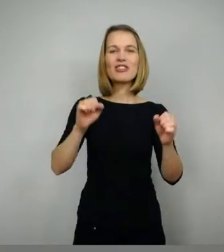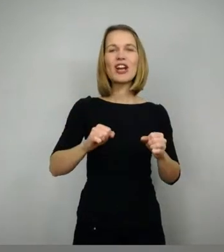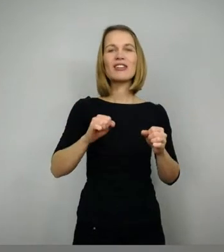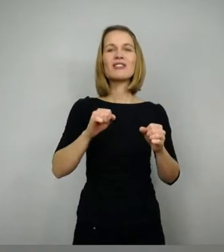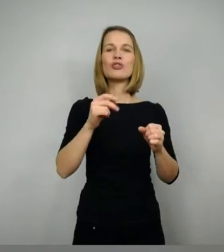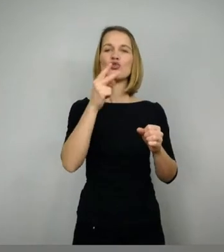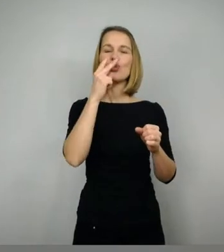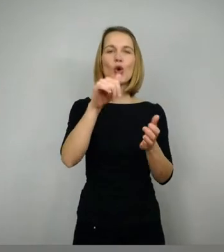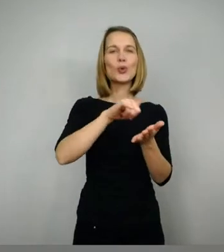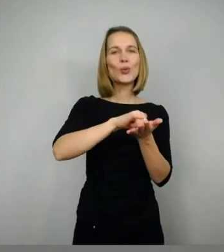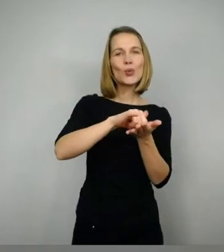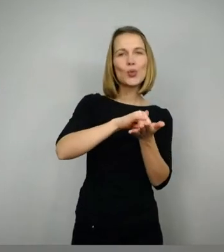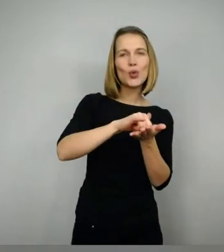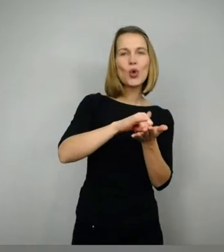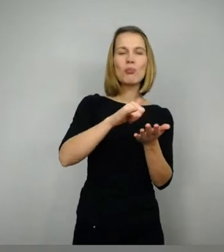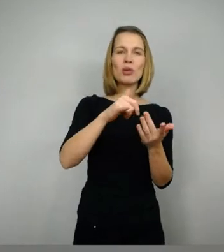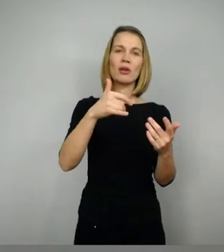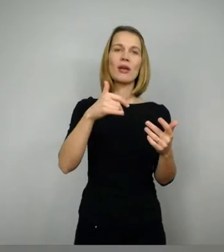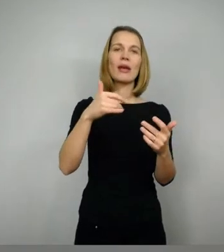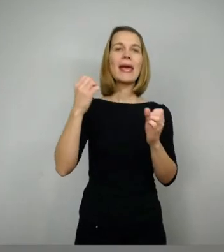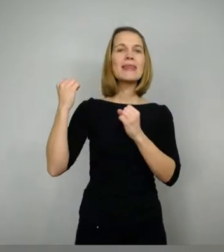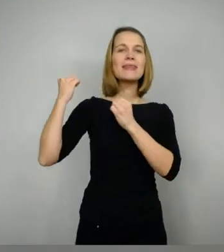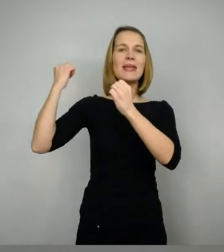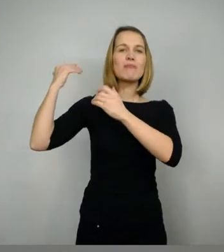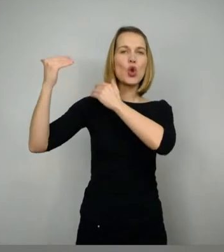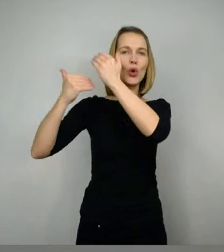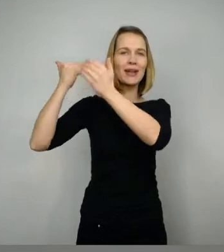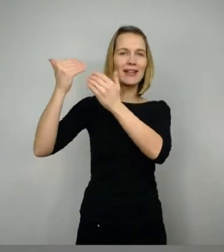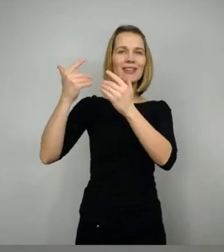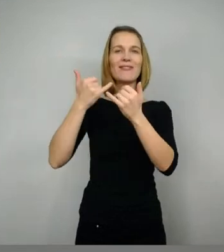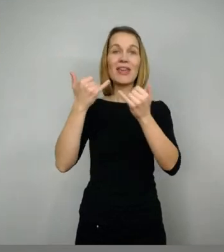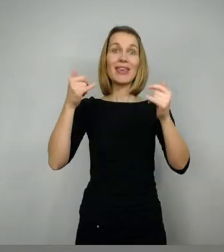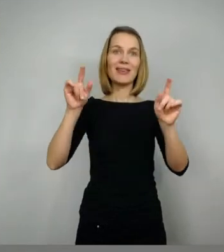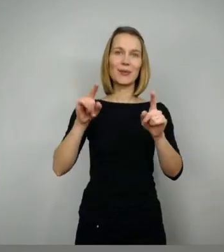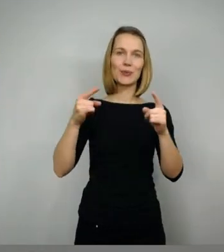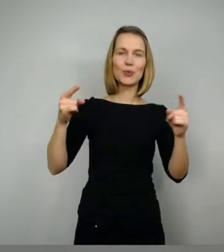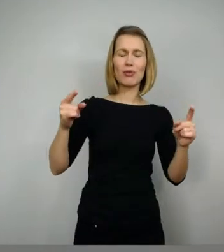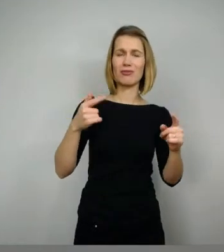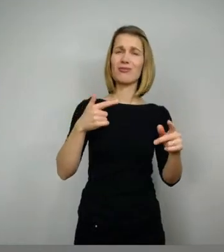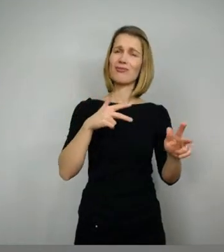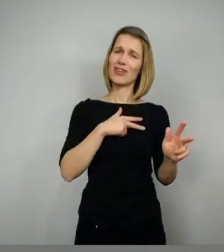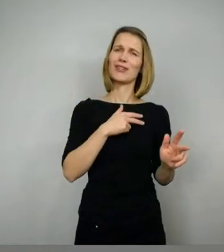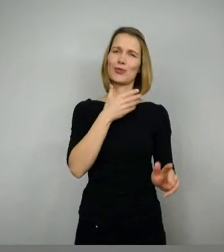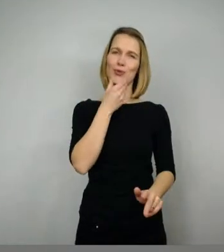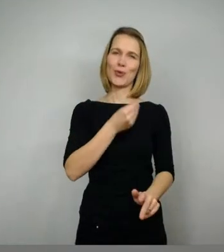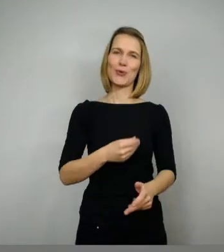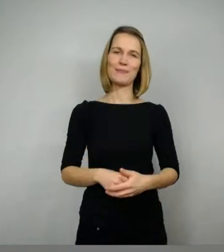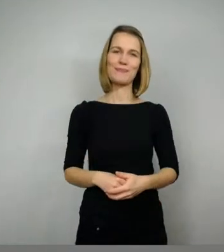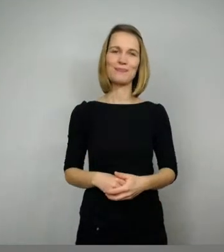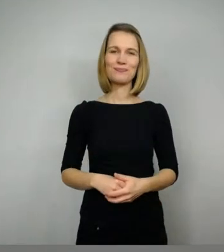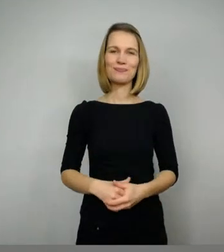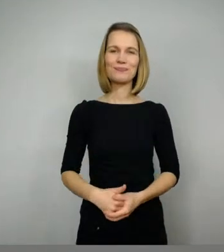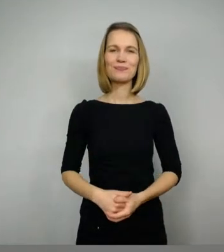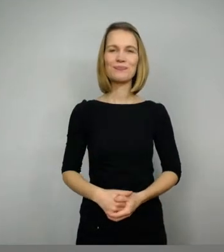gesungenen Versionen des Nibelungenliedes. Das ist sehr, sehr schön. Dank.